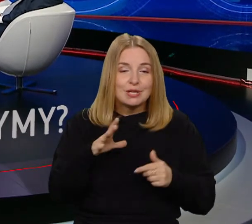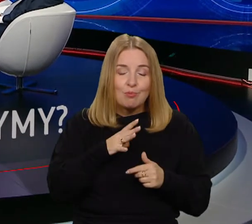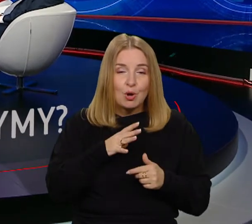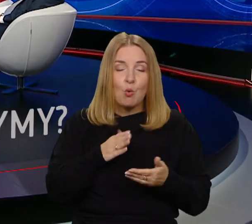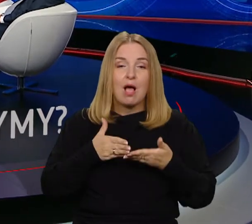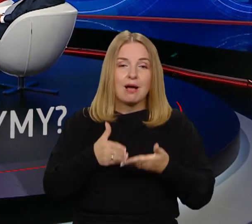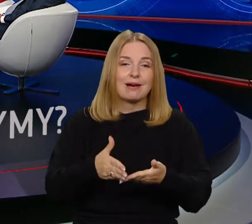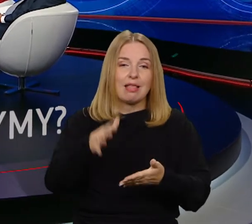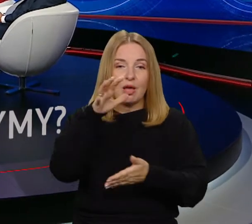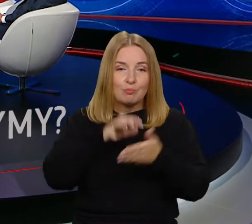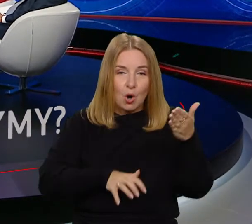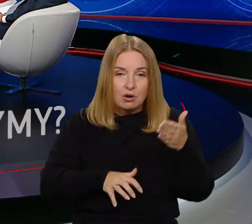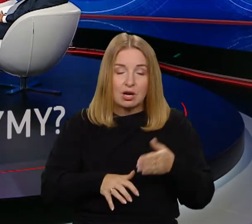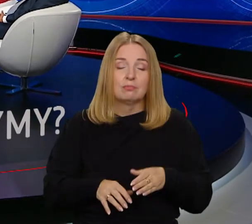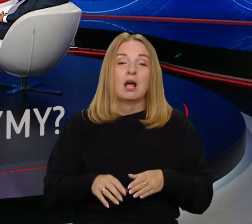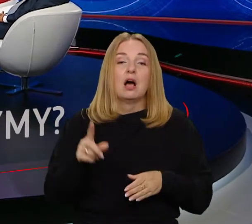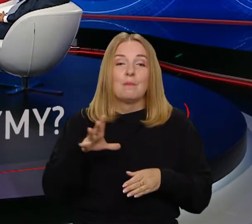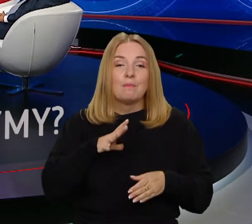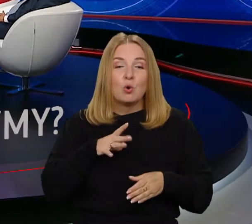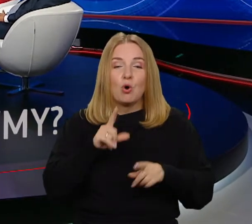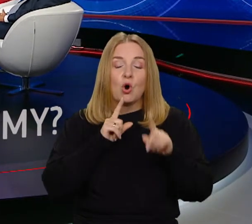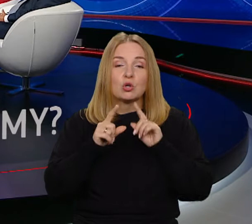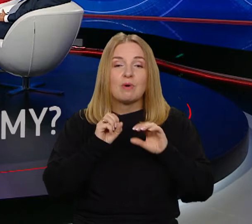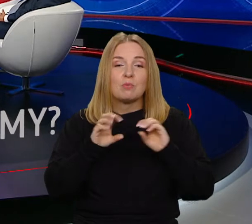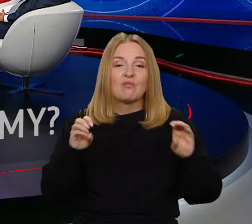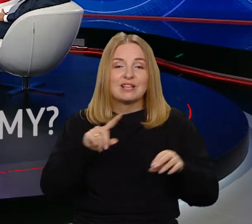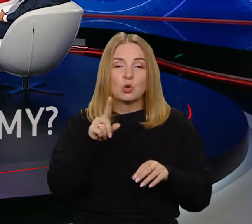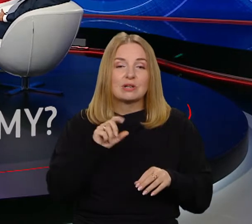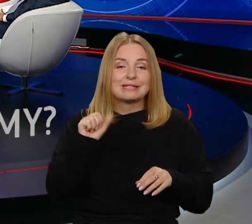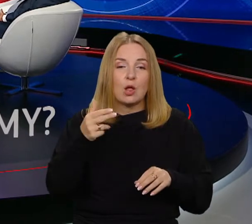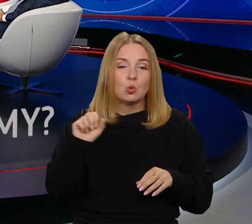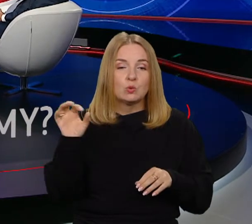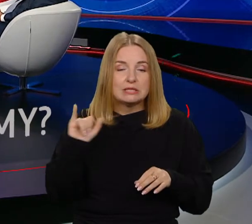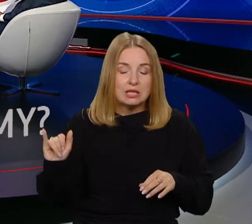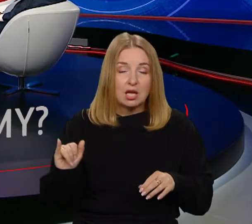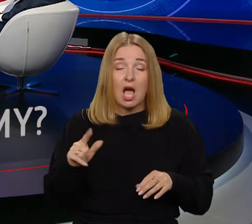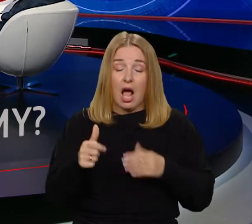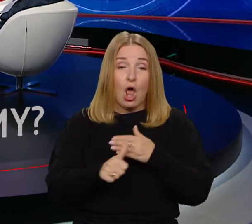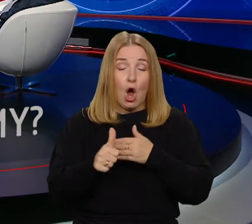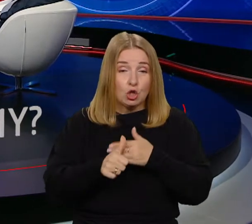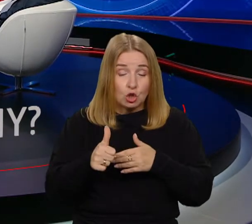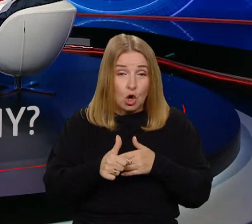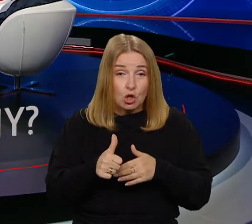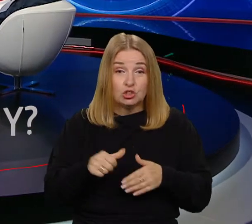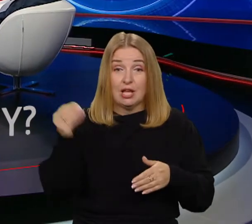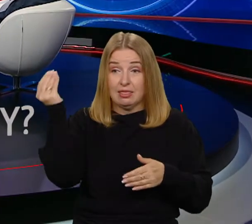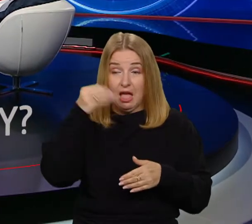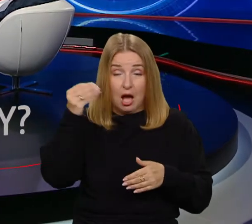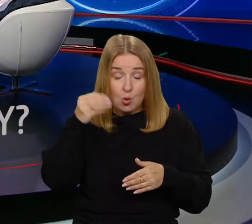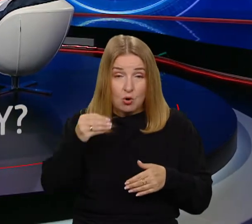kongresu, kiedy pan profesor Zanusi ten wątek wspomniał, myśmy o tym, żeśmy wtedy też rozmawiali. To chodziło generalnie o takiego